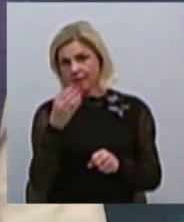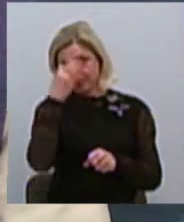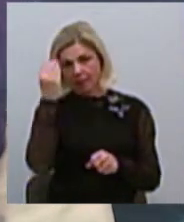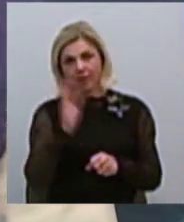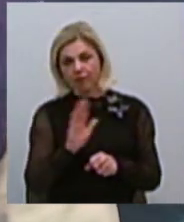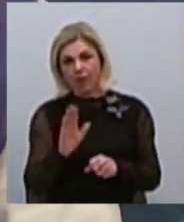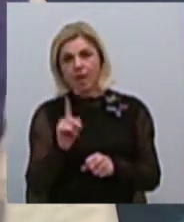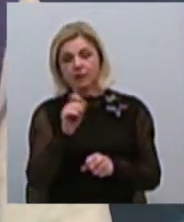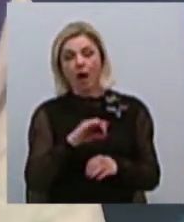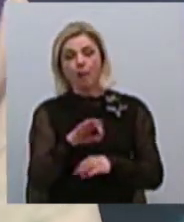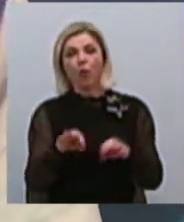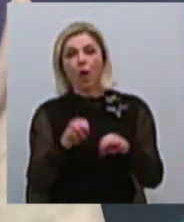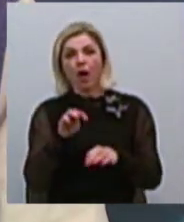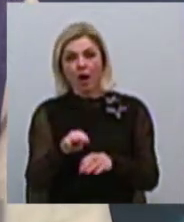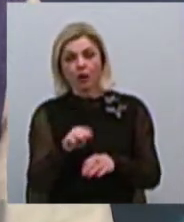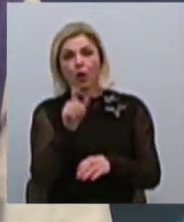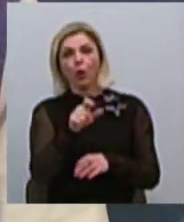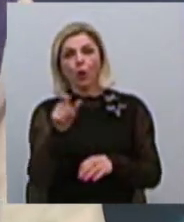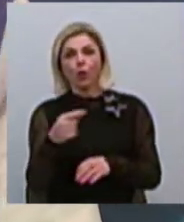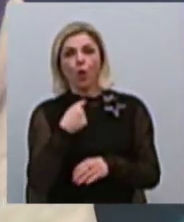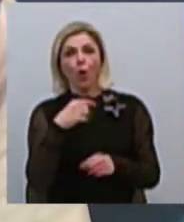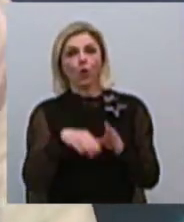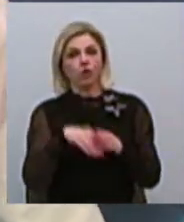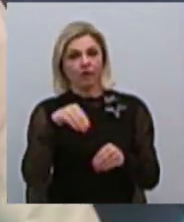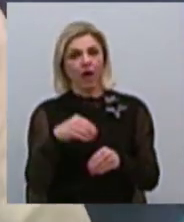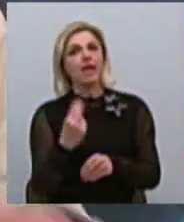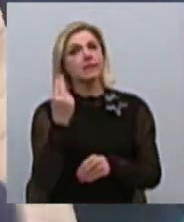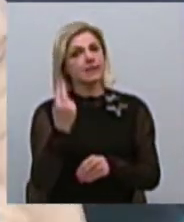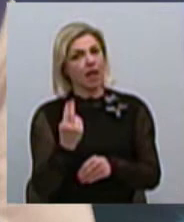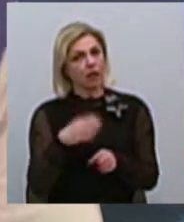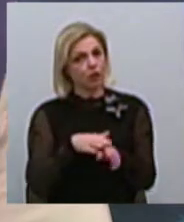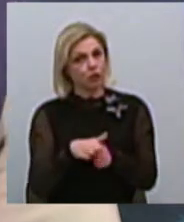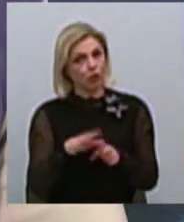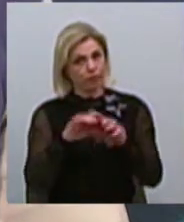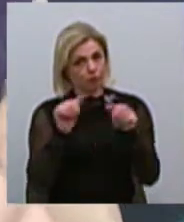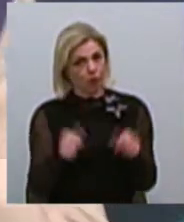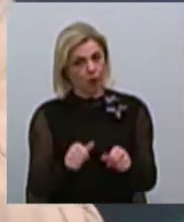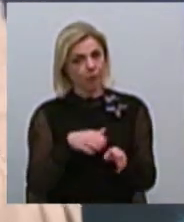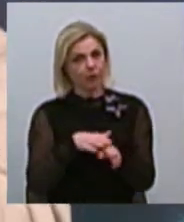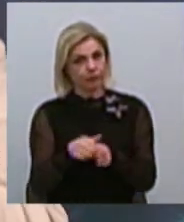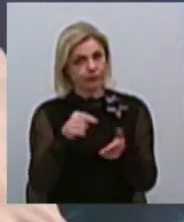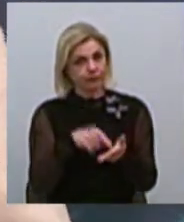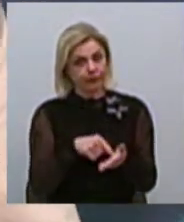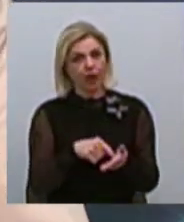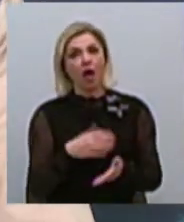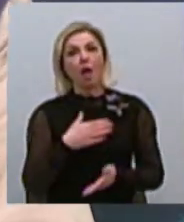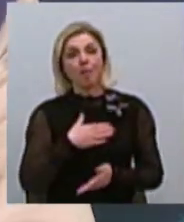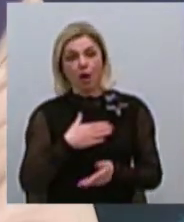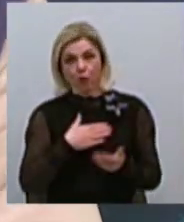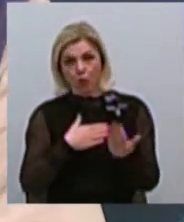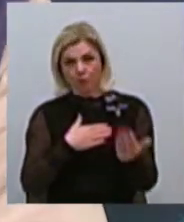проєкт голосували люди целостні, скажем так, в целостній формі. В моєм случае